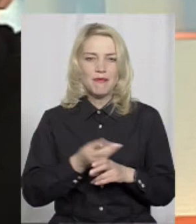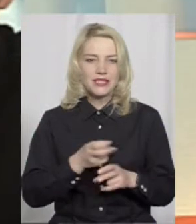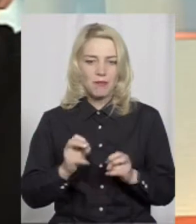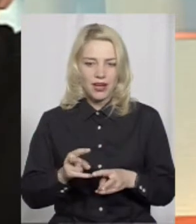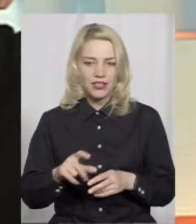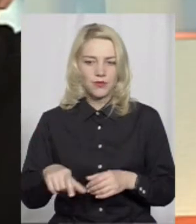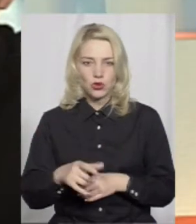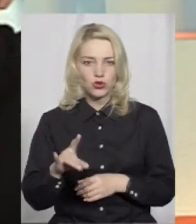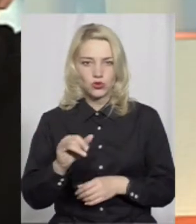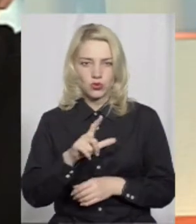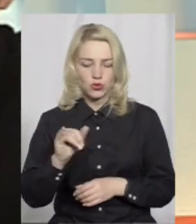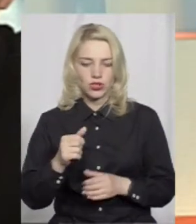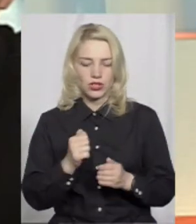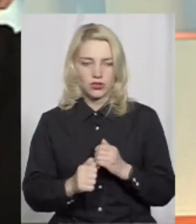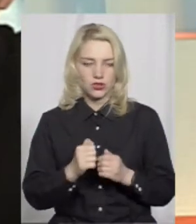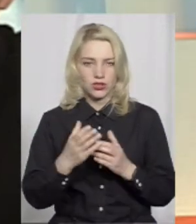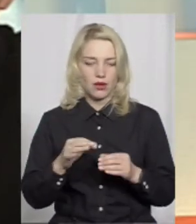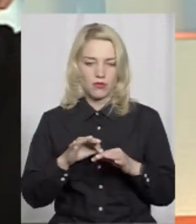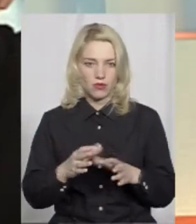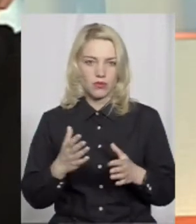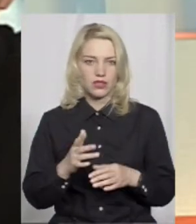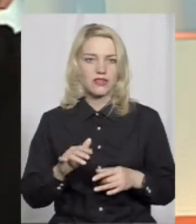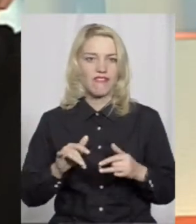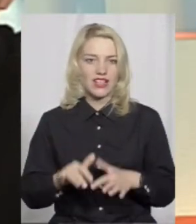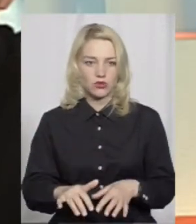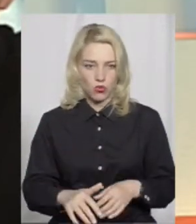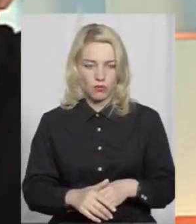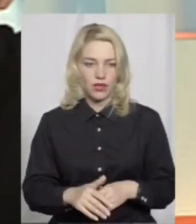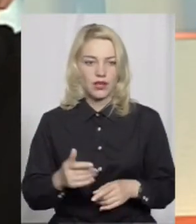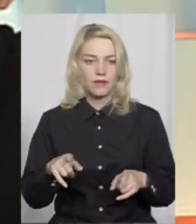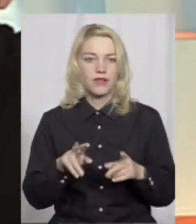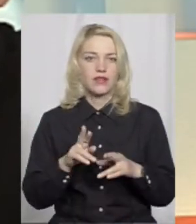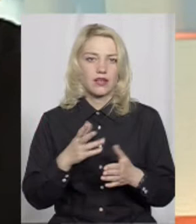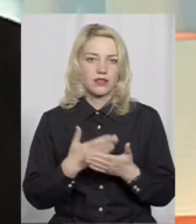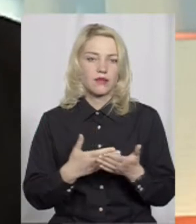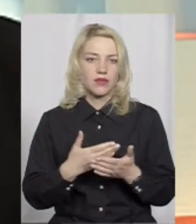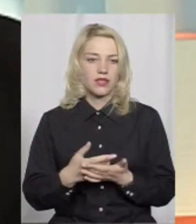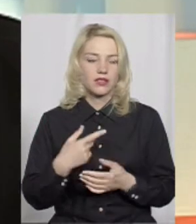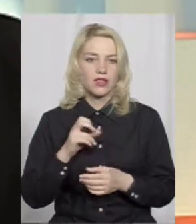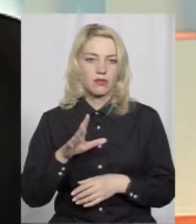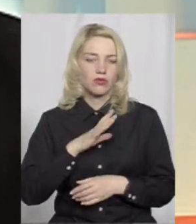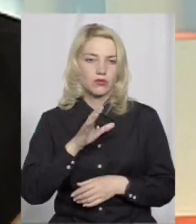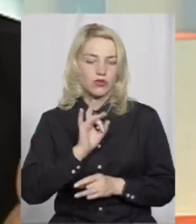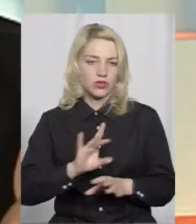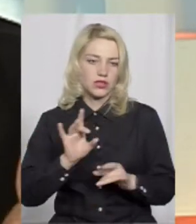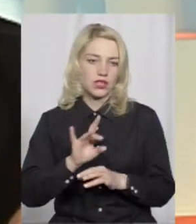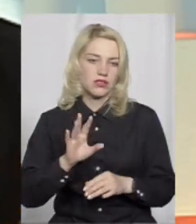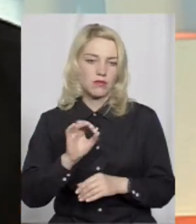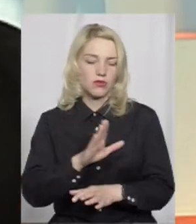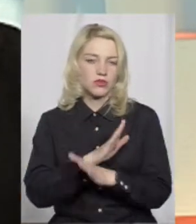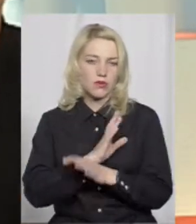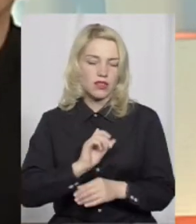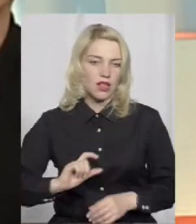на процес цього тижня ми проводимо щодня якісь флешмоби. Як вже було сказано про